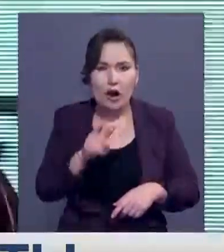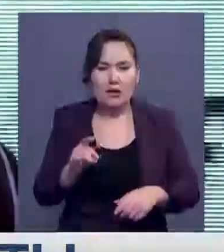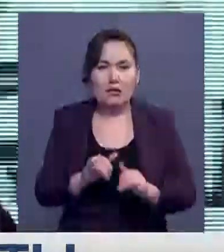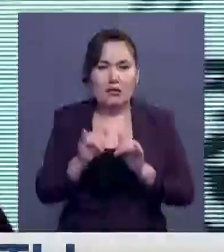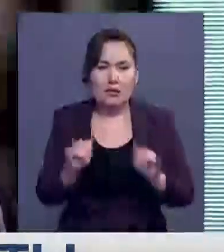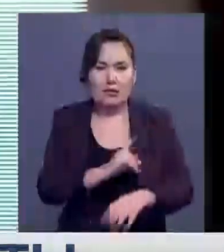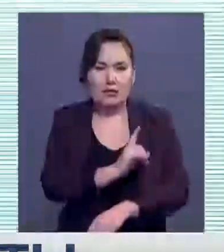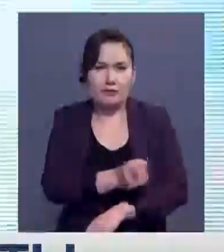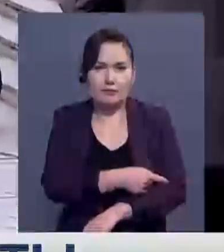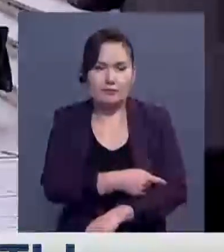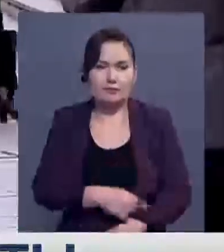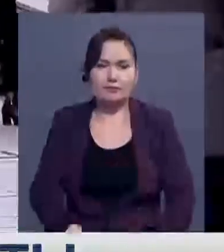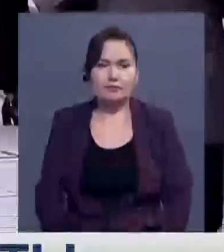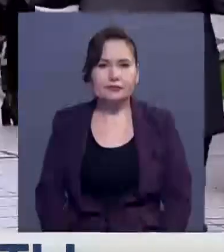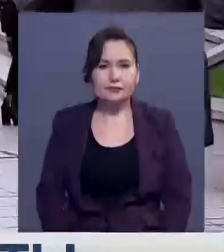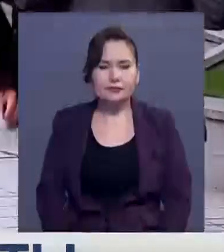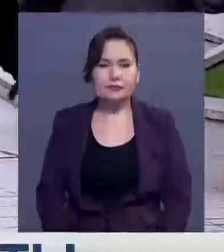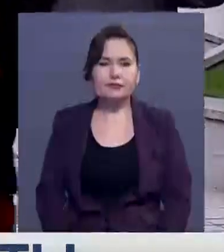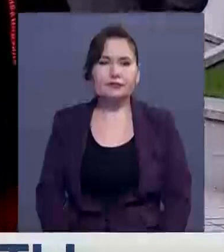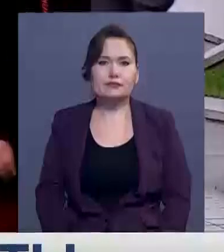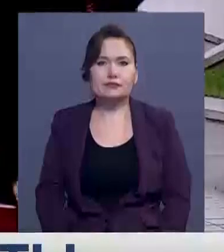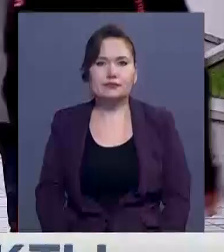ұжылкина, Қабар 24, Грузия.